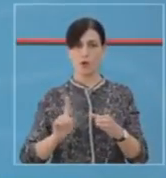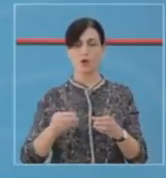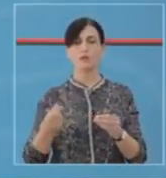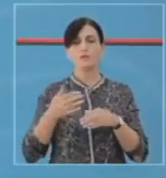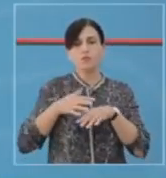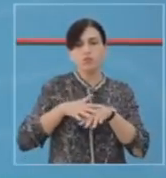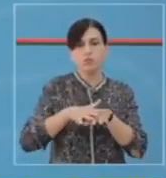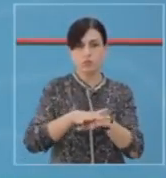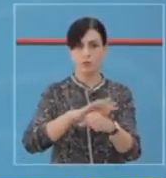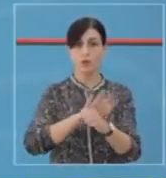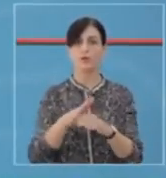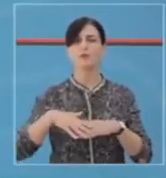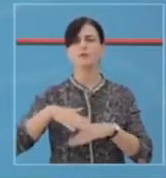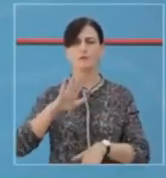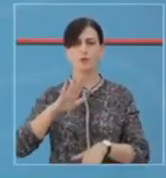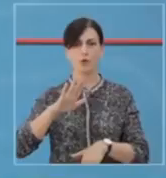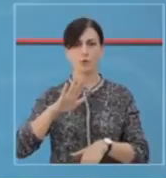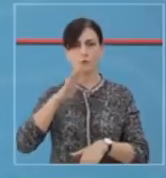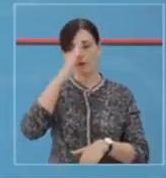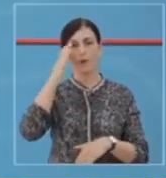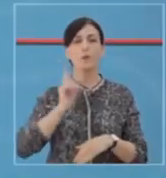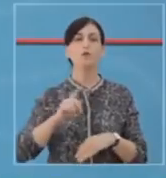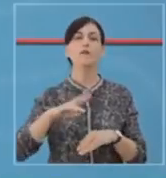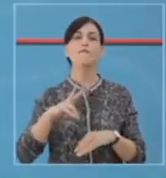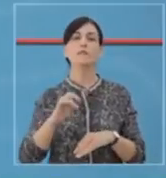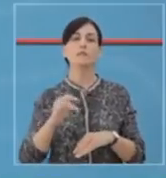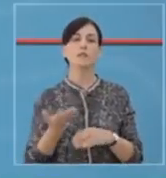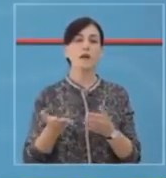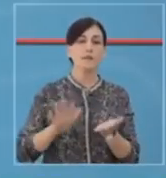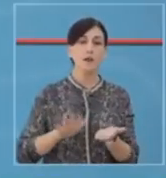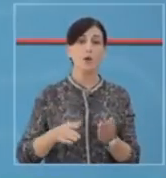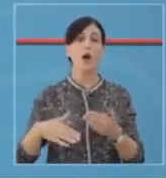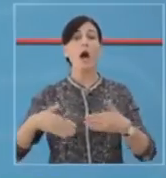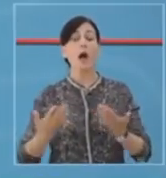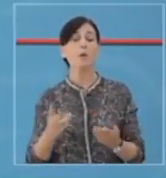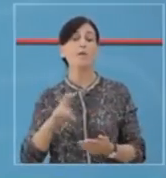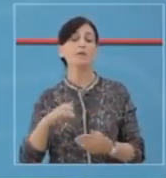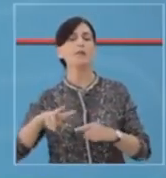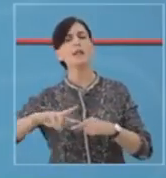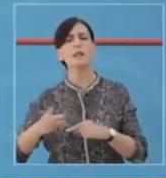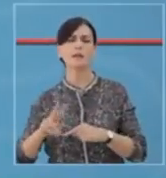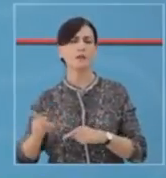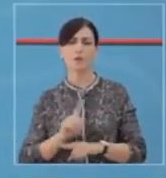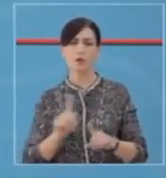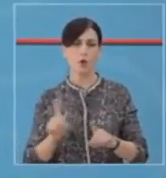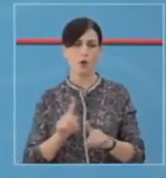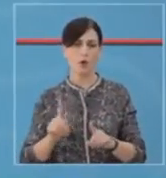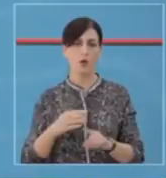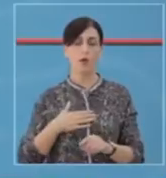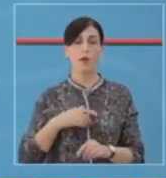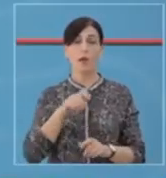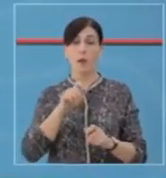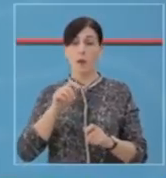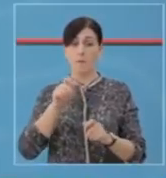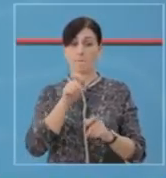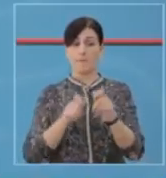burimi theksuar infekcioni, të evitojmë ceremonit mortore dhe vizitat të ta aformit për shfardolloj arsye. Familiarët